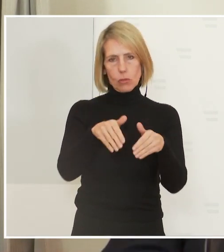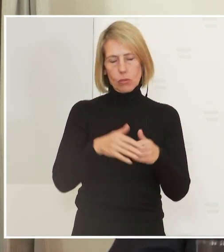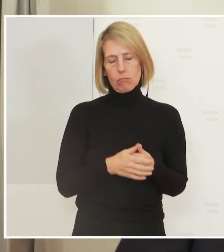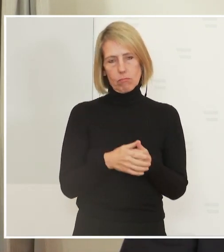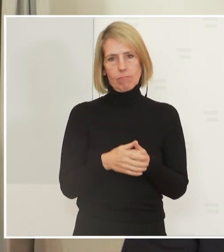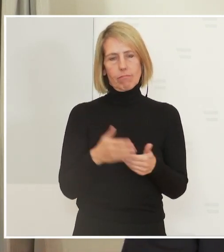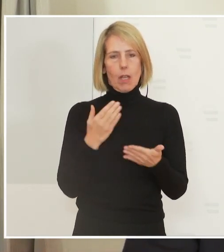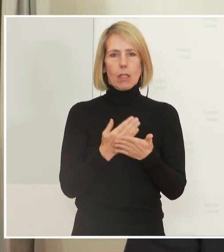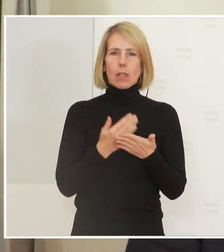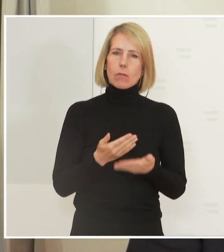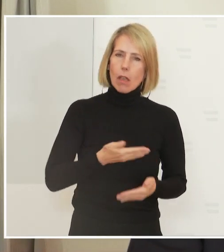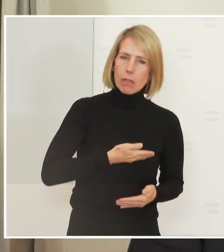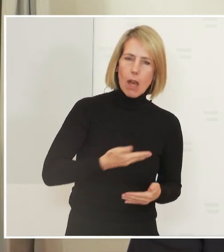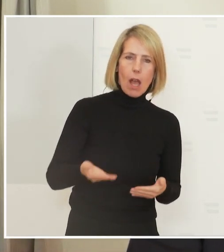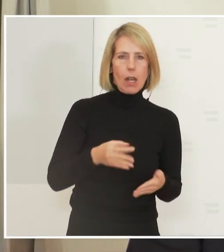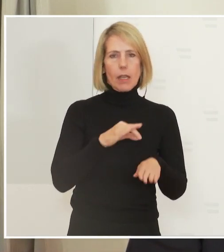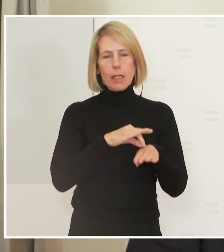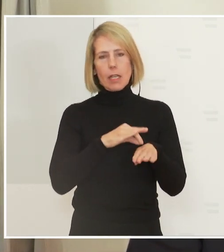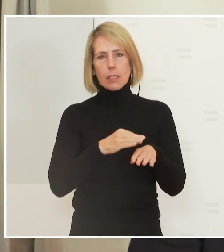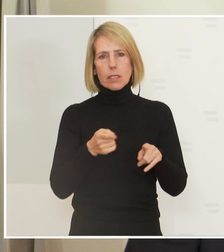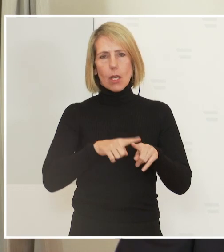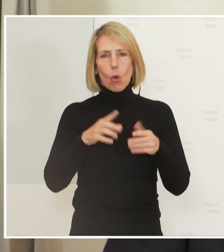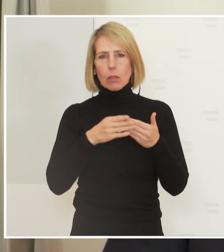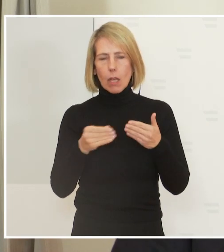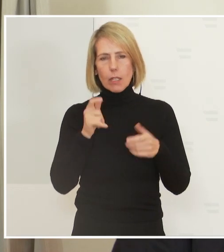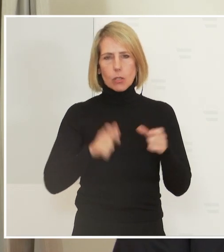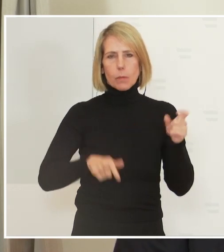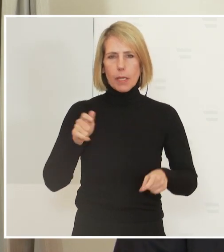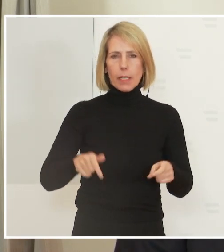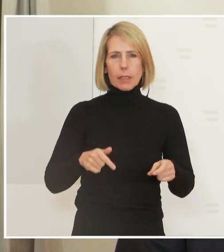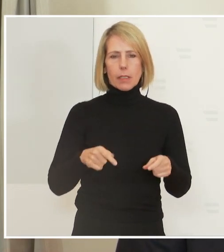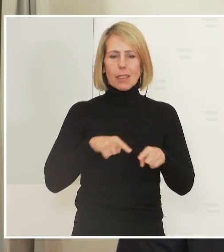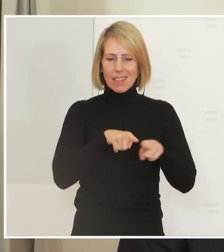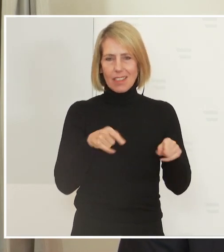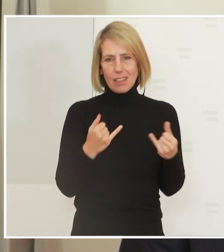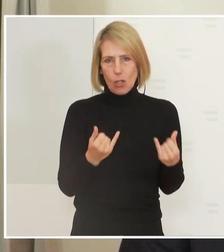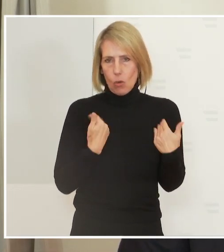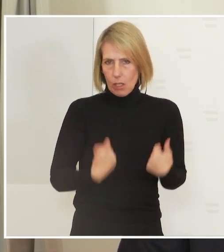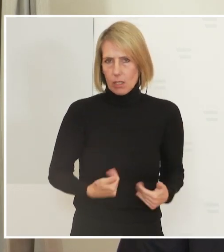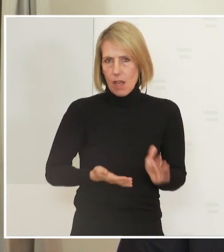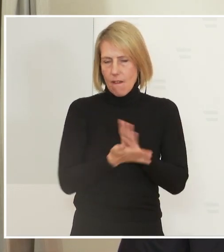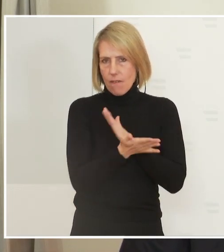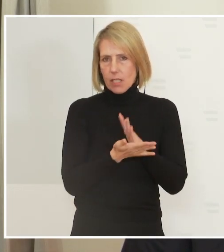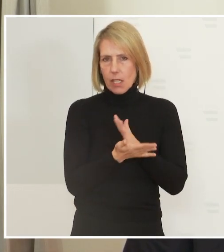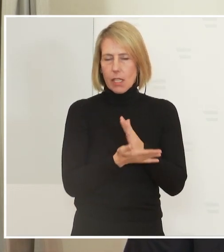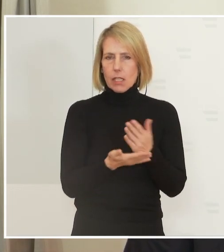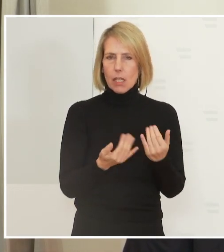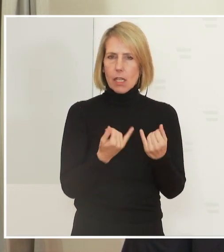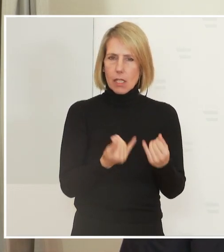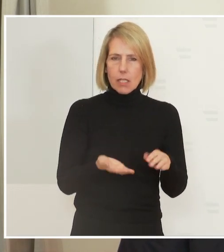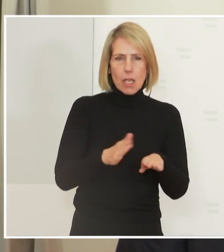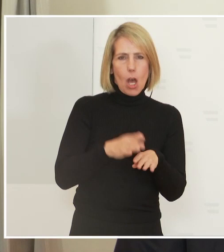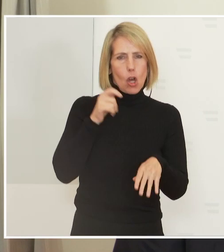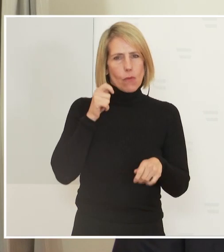Ärztinnen und alle Expertinnen, die ich heute hier vertreten darf, die heutige Verstrengerung der Maßnahmen